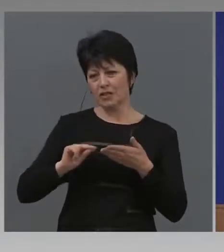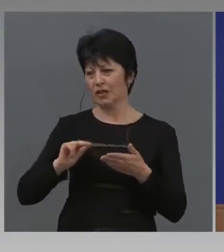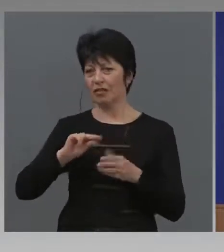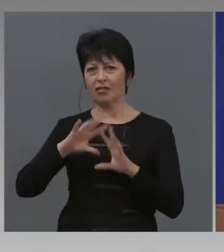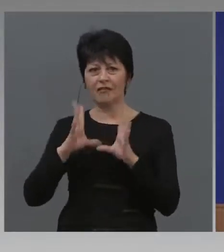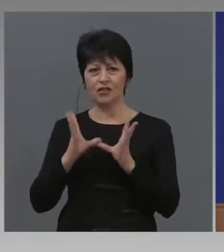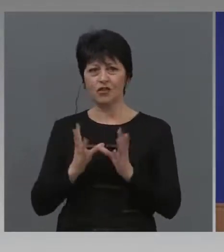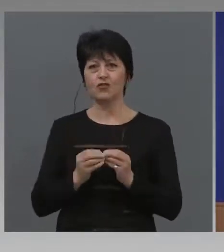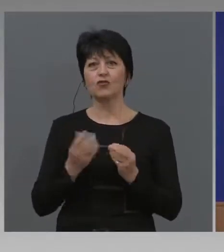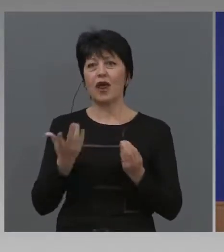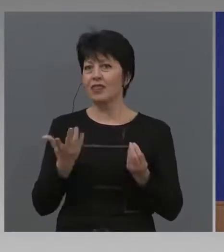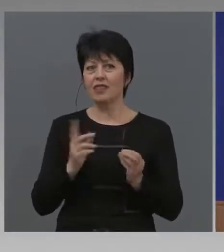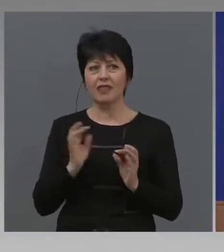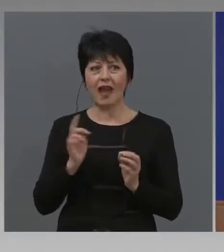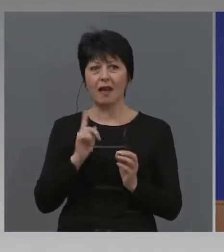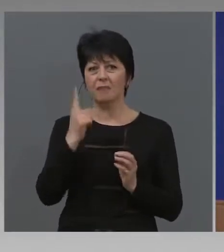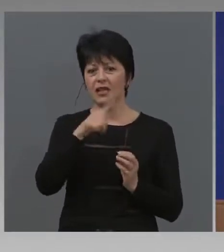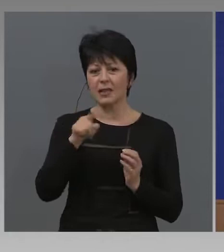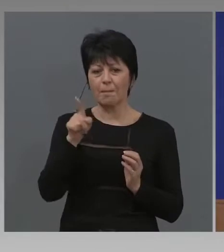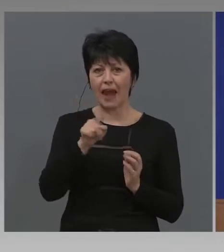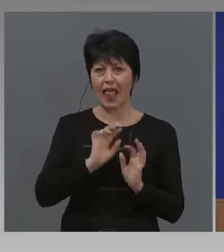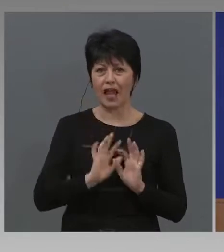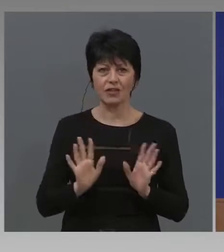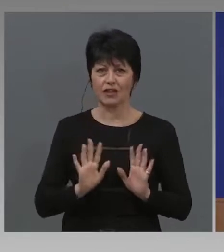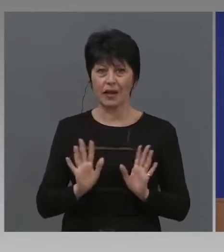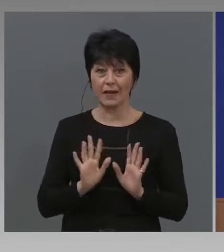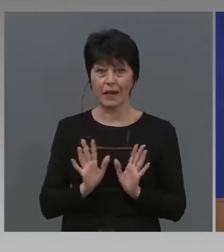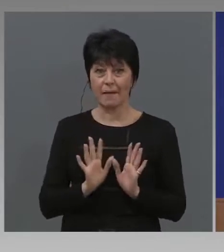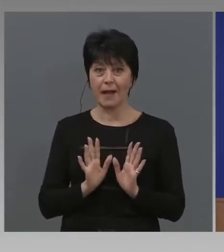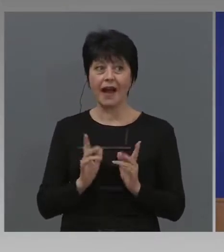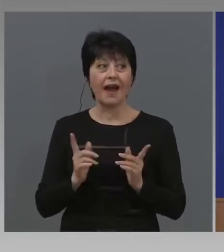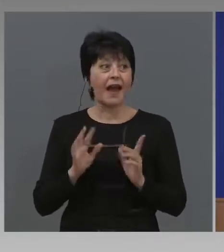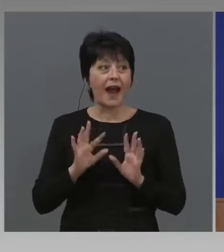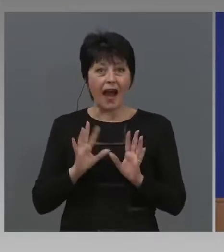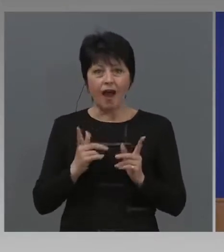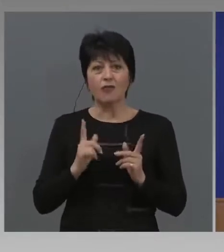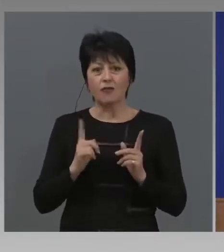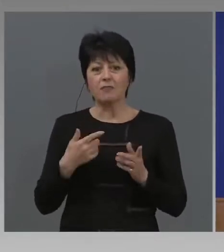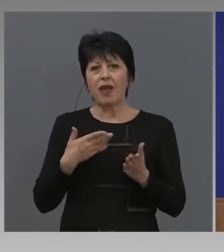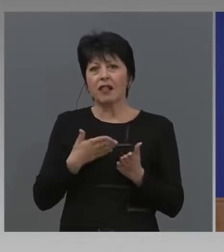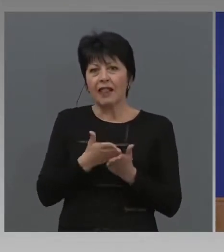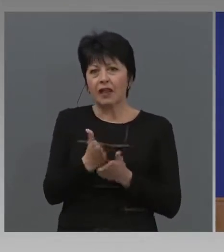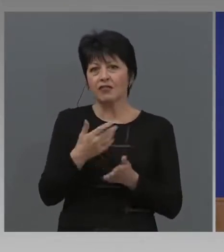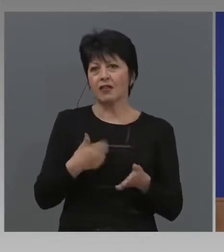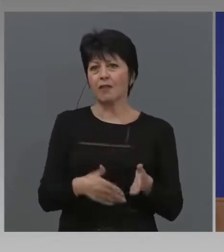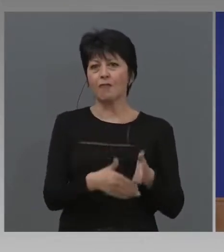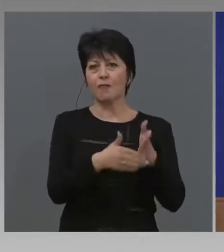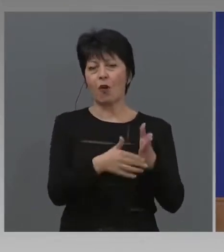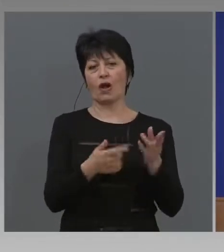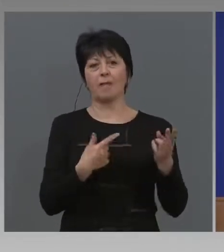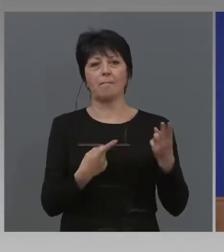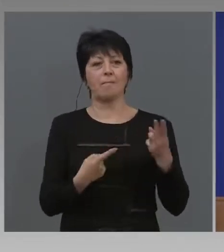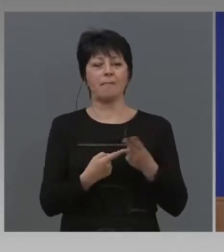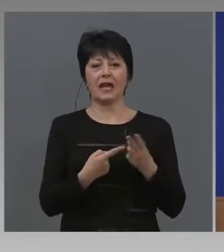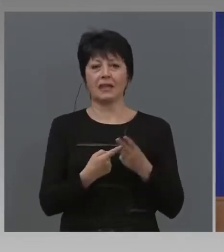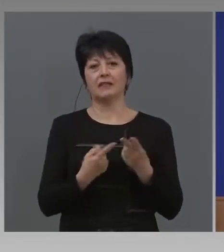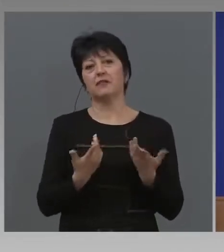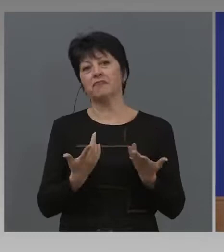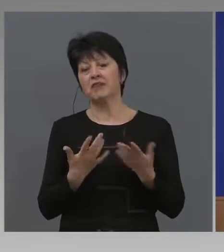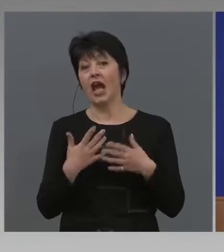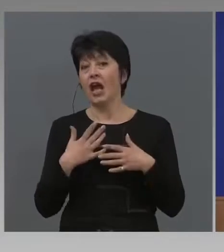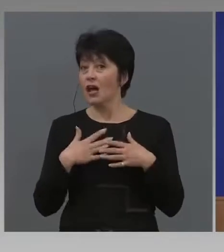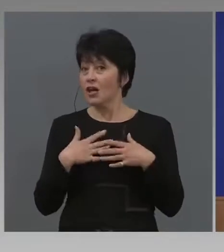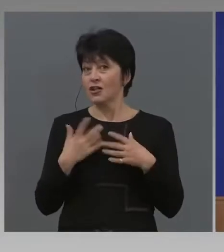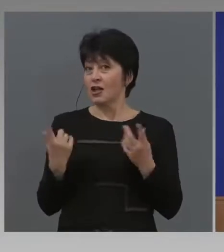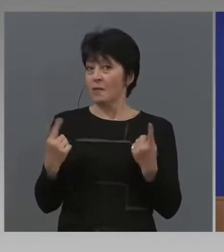Просто нямам забележки. Ако има някакъв начин да подпомогнем и медиите, малко шием срещи с